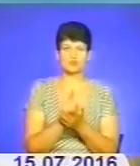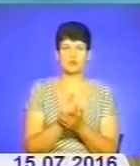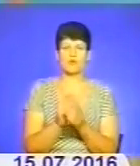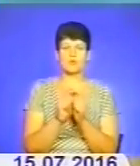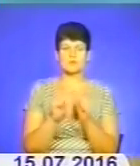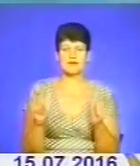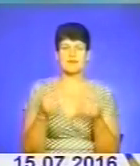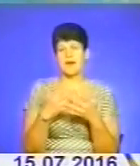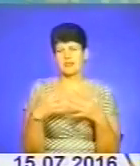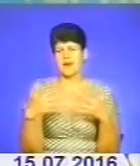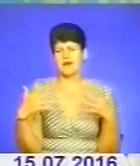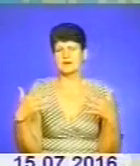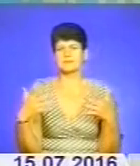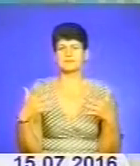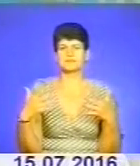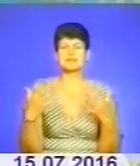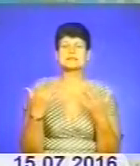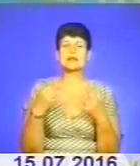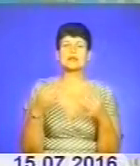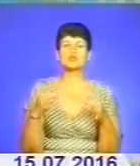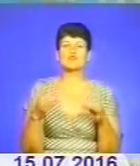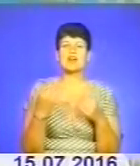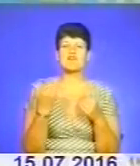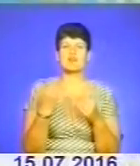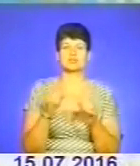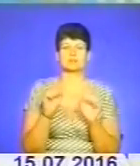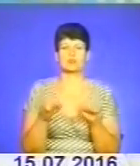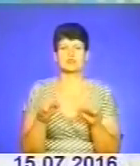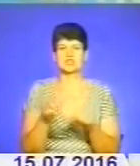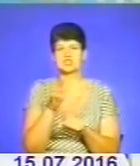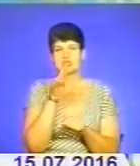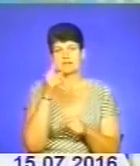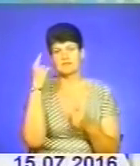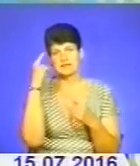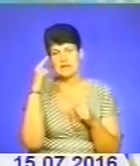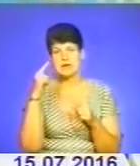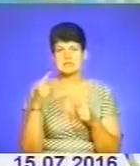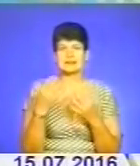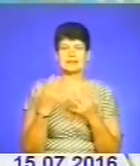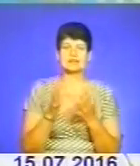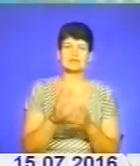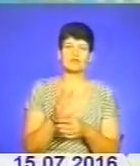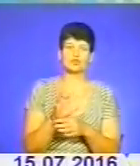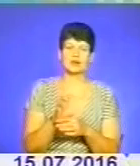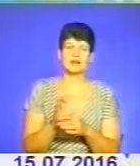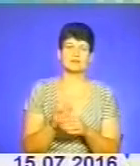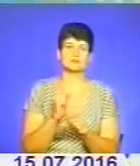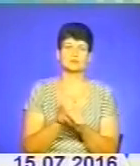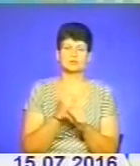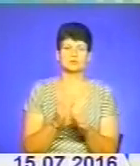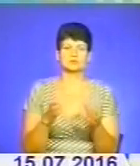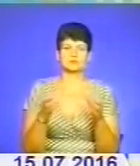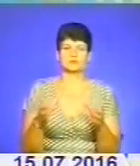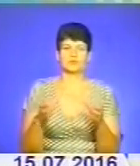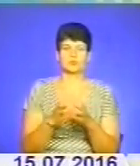далі вже скільки, скажімо, дозволяє вам ваш ресурс, ваш час, ваша фантазія. Тобто кількість фотографій, завантажених в групу